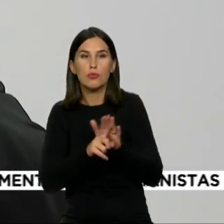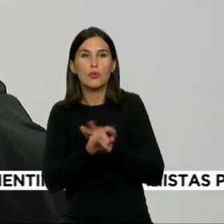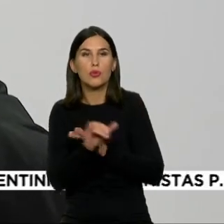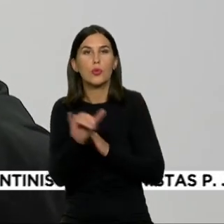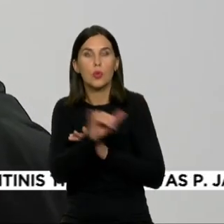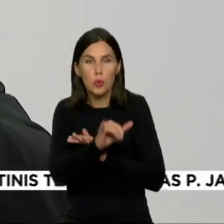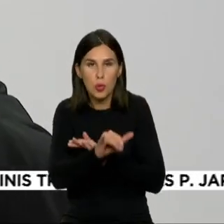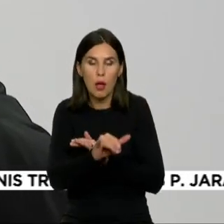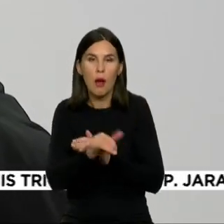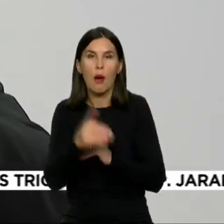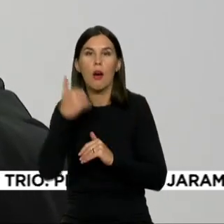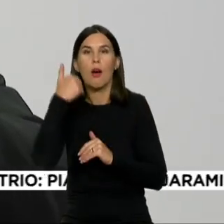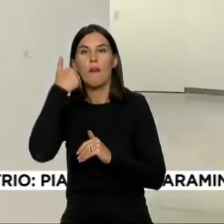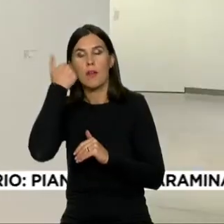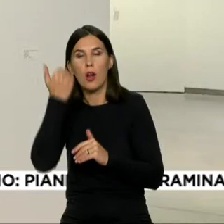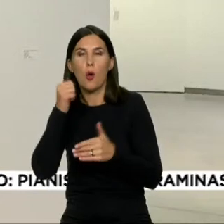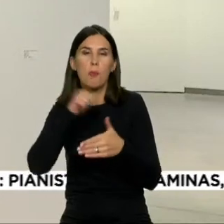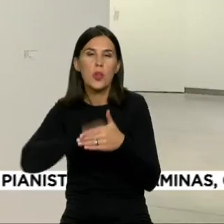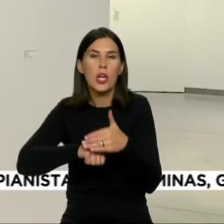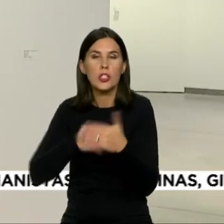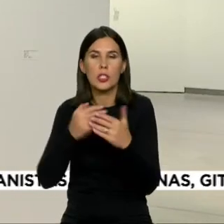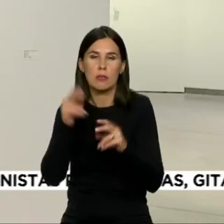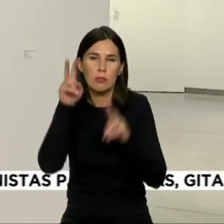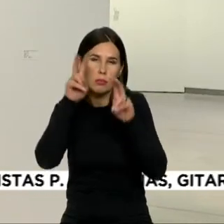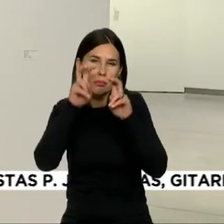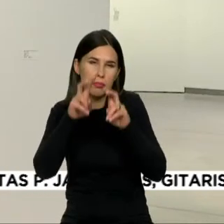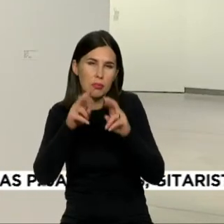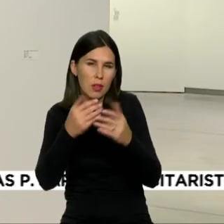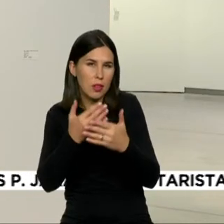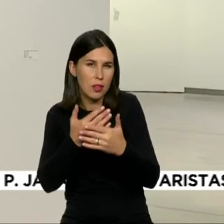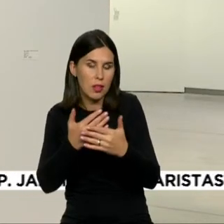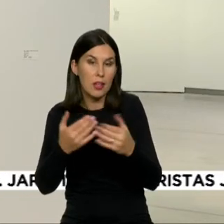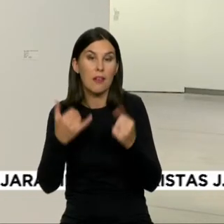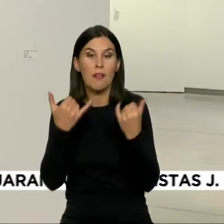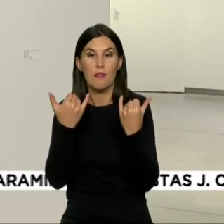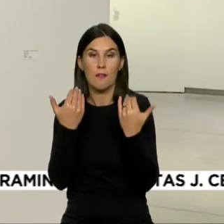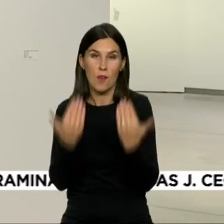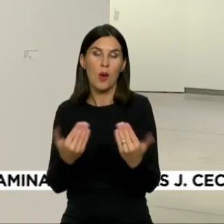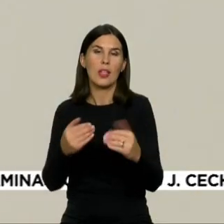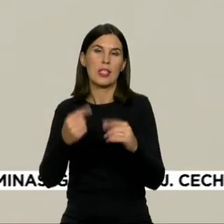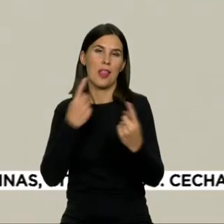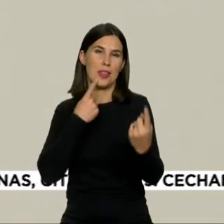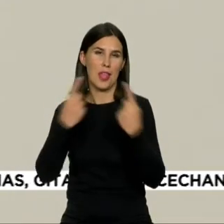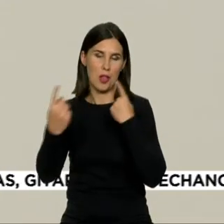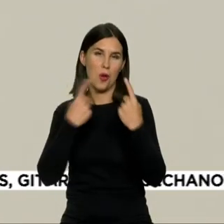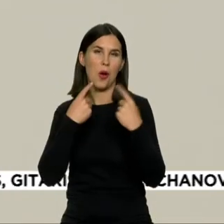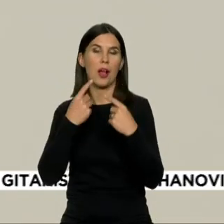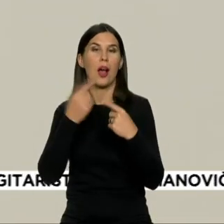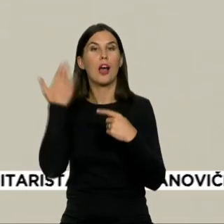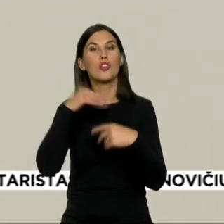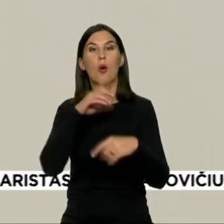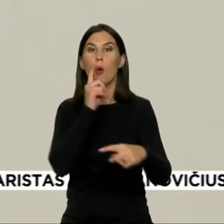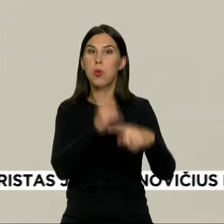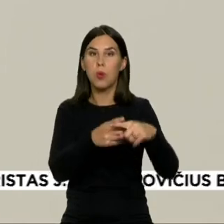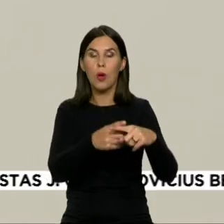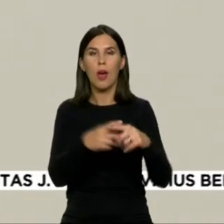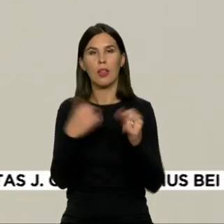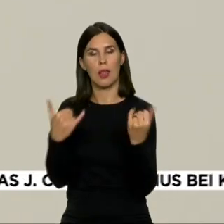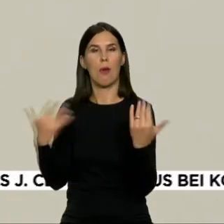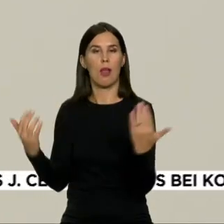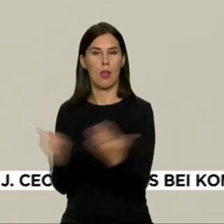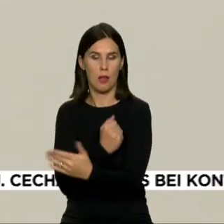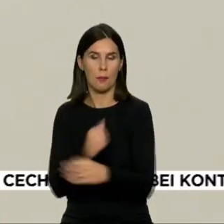dialogas, kuris anuomet nebuvo įmanomas. Parodos kuratorė Gabrielė Radzevičiūtė sako, parodoje svarbiau ne akcentuoti